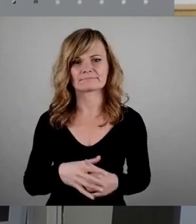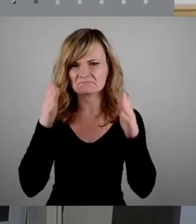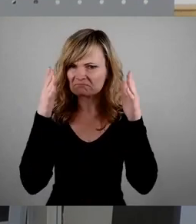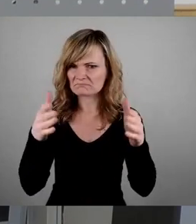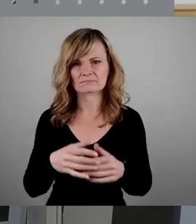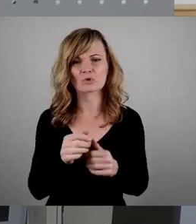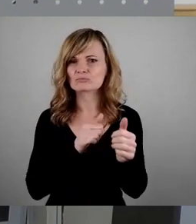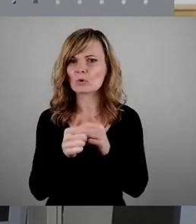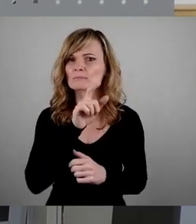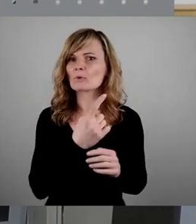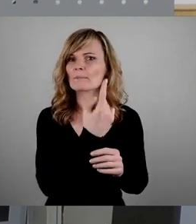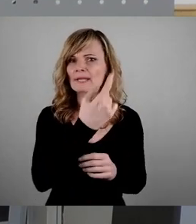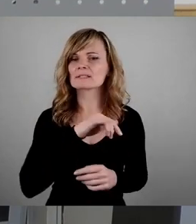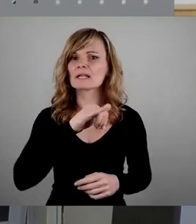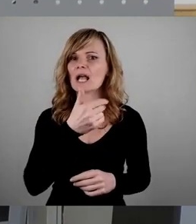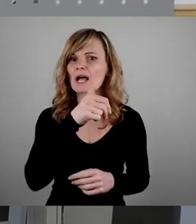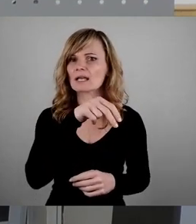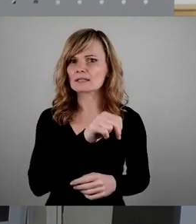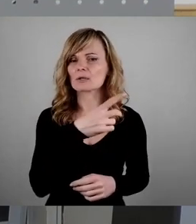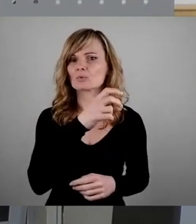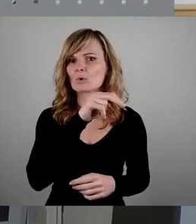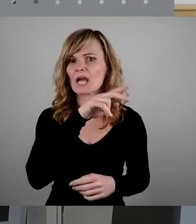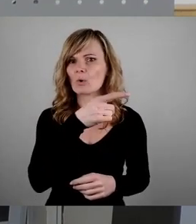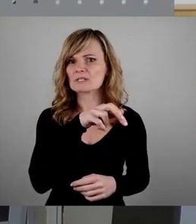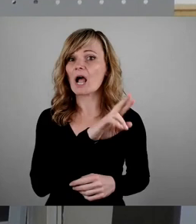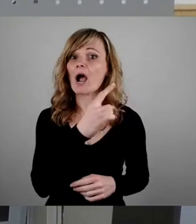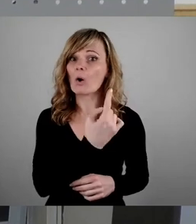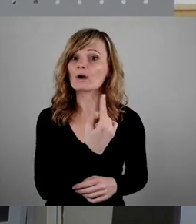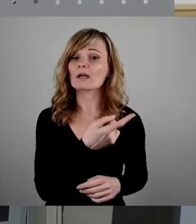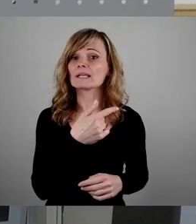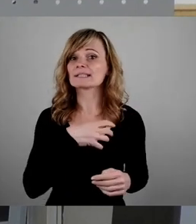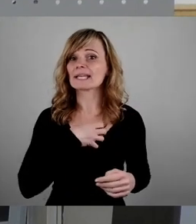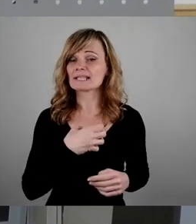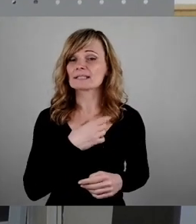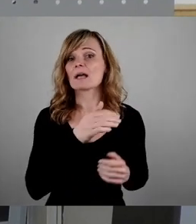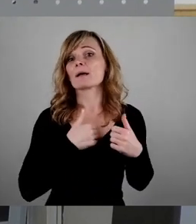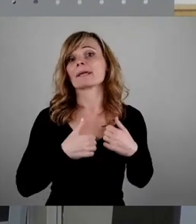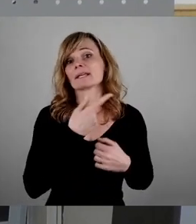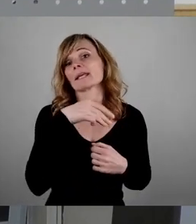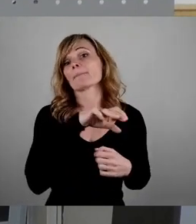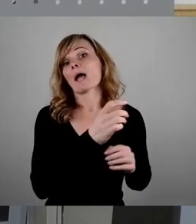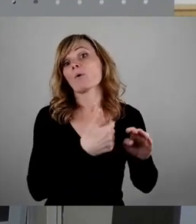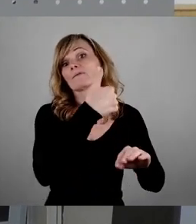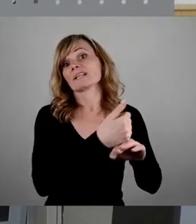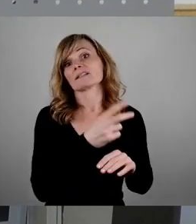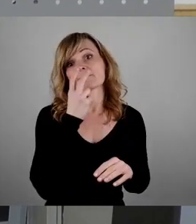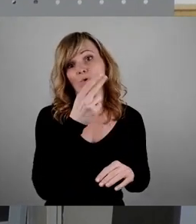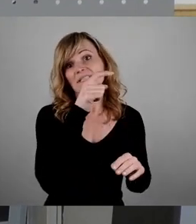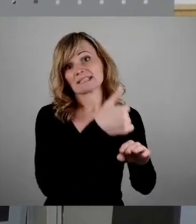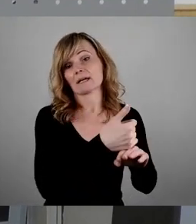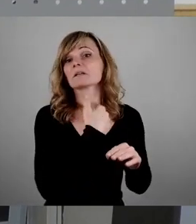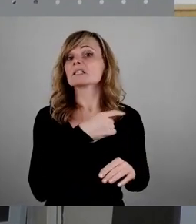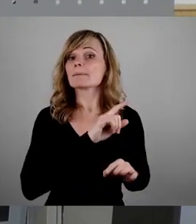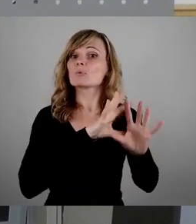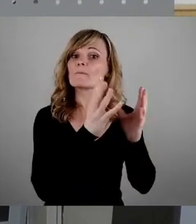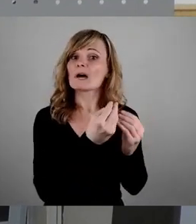Jan Donhauser, der ja auch Aufsichtsratsvorsitzender der Dresdner Bäder GmbH ist und ich fühle mich hier umfassend informiert. Das läuft übrigens aktuell